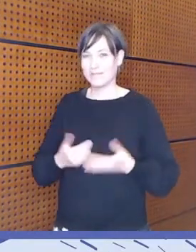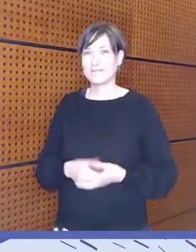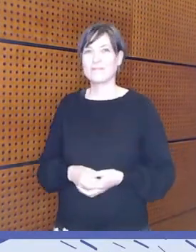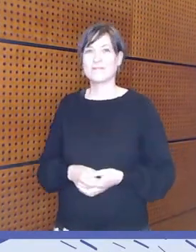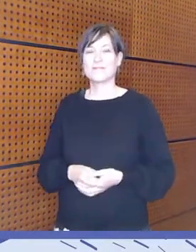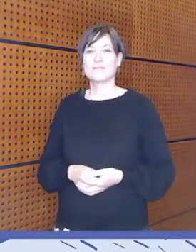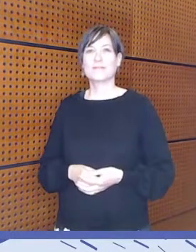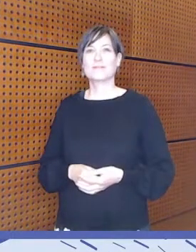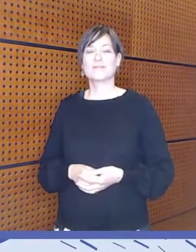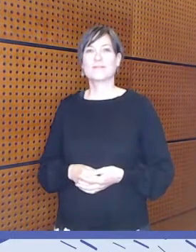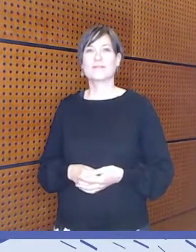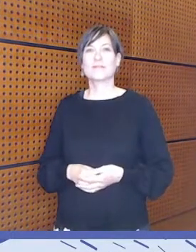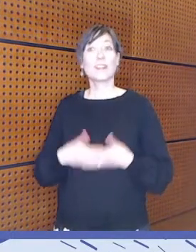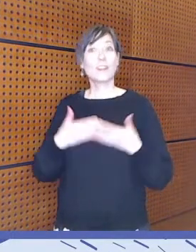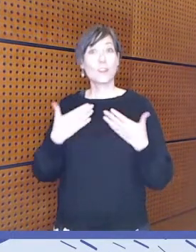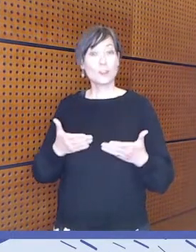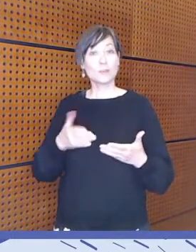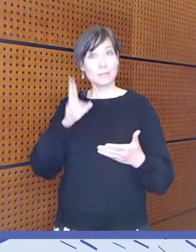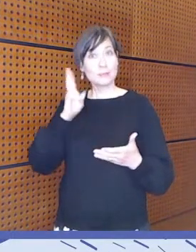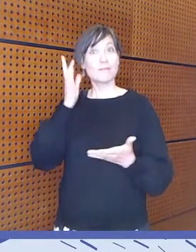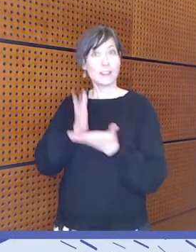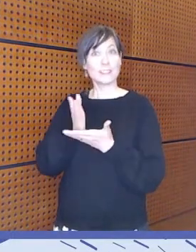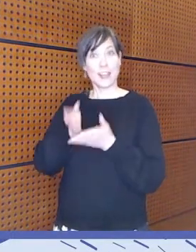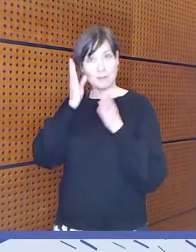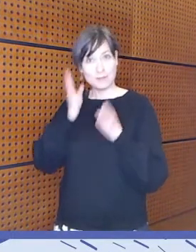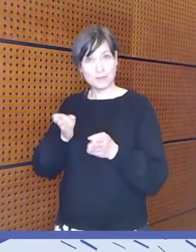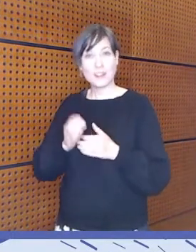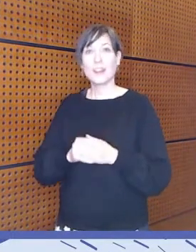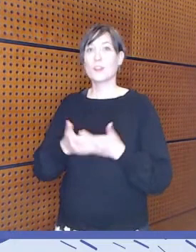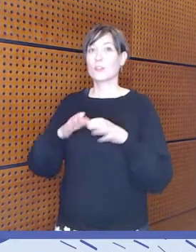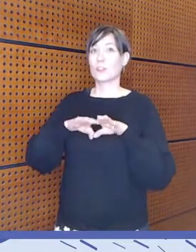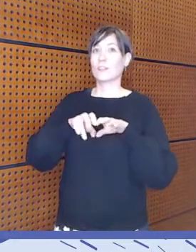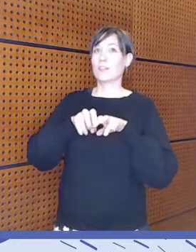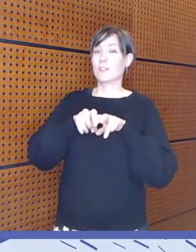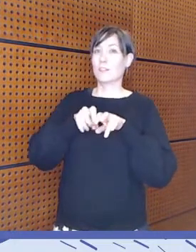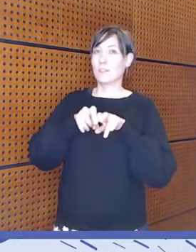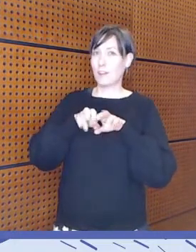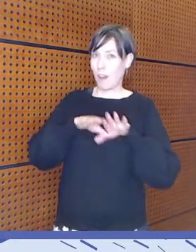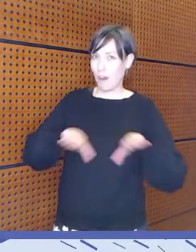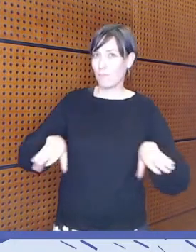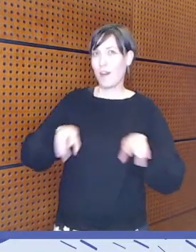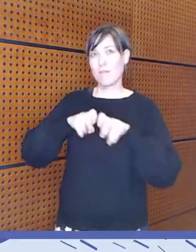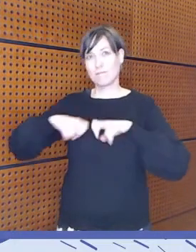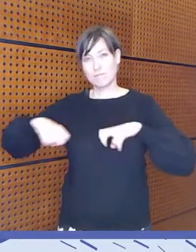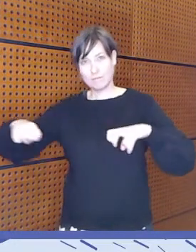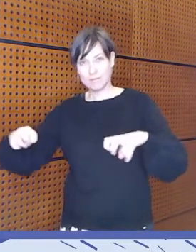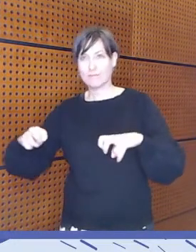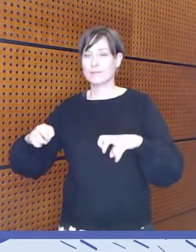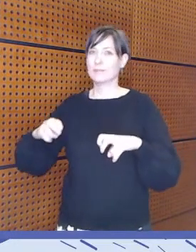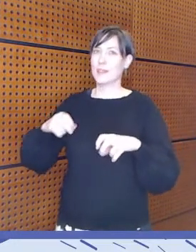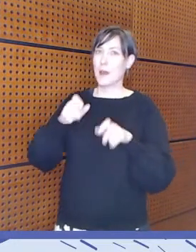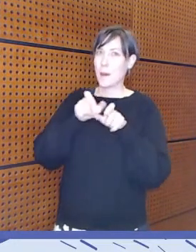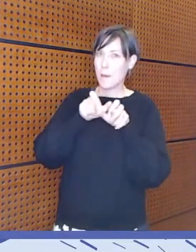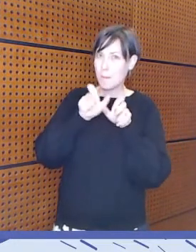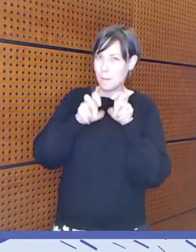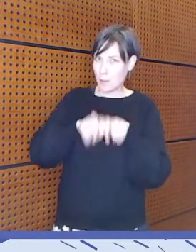Mennään heti asiaan, eli mä annan lavan Julian ja panelistien haltuun. Olkaa hyvä.